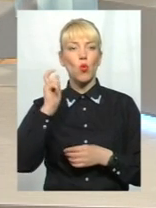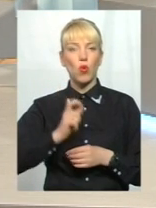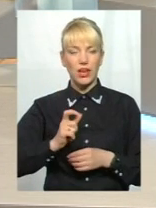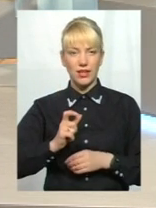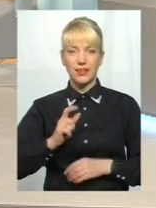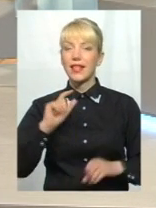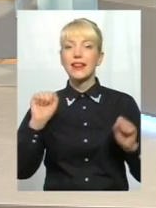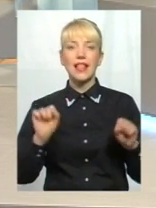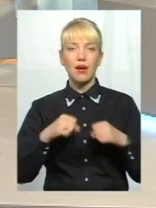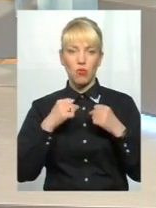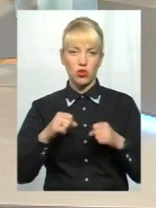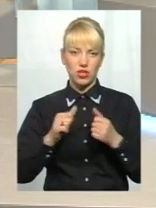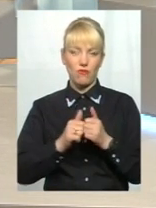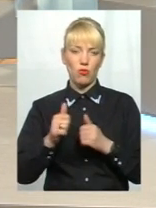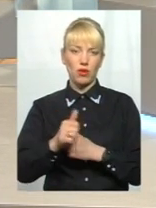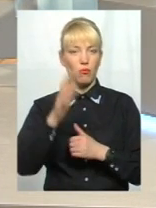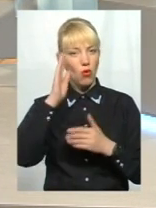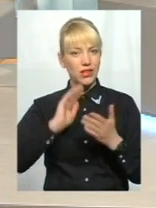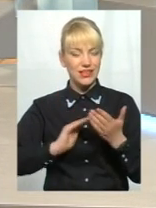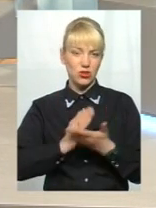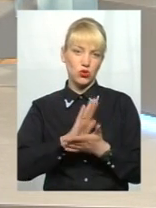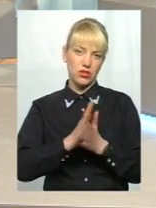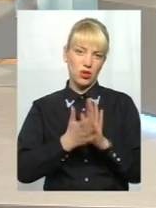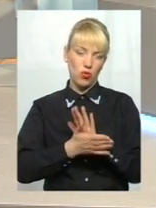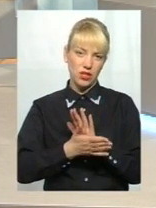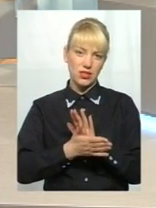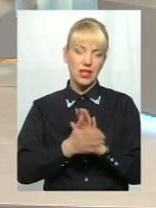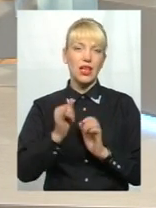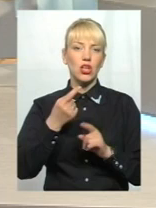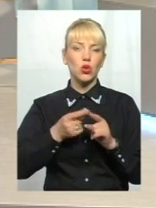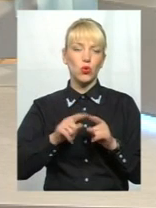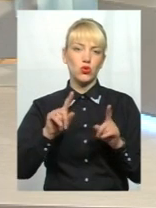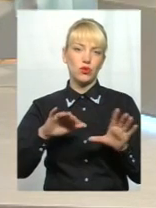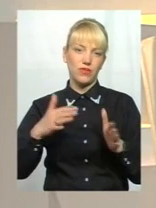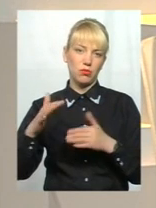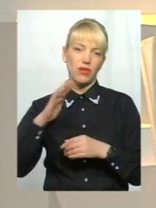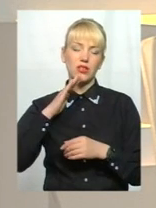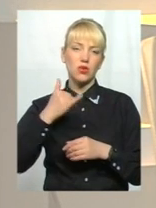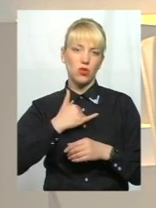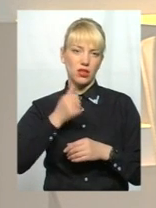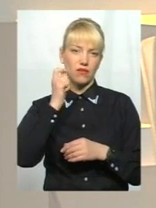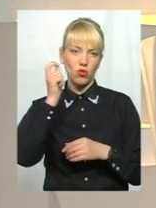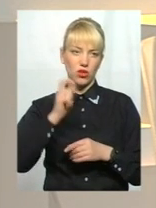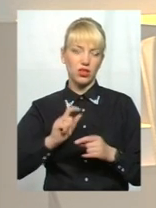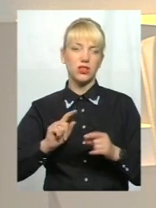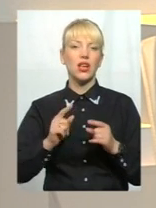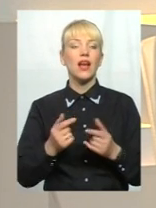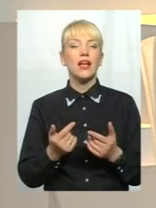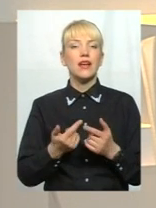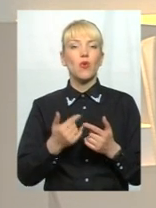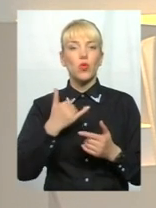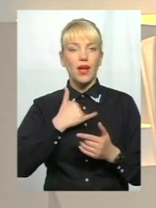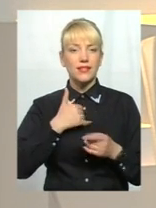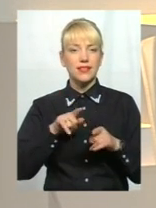неможливо оминути політичної ситуації і того, що відбувається в нашій країні. Адже так